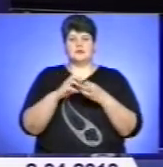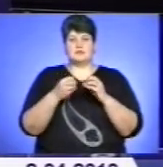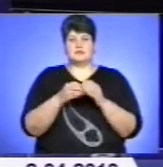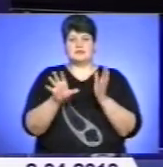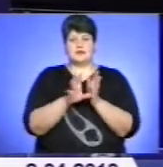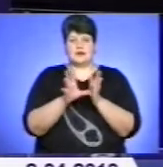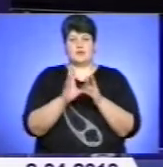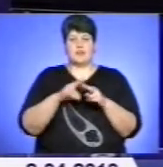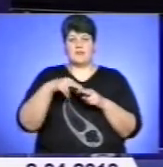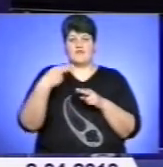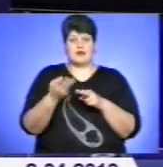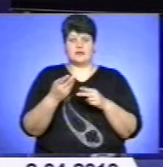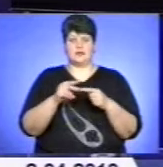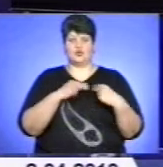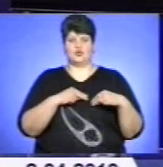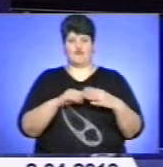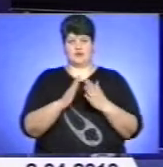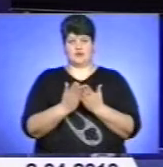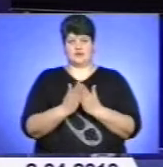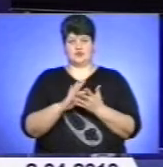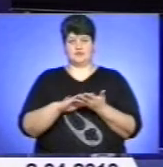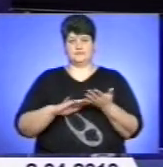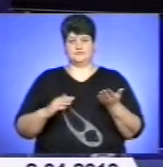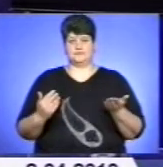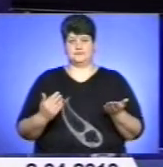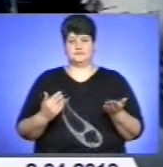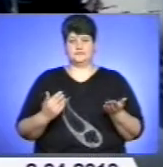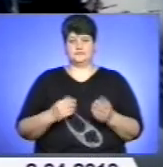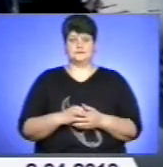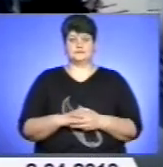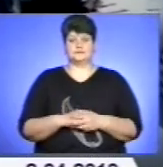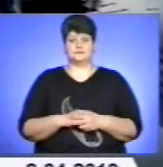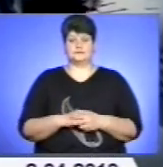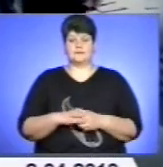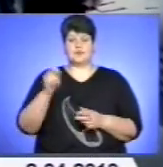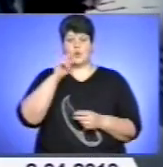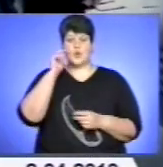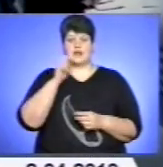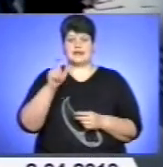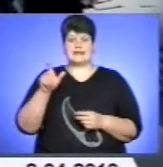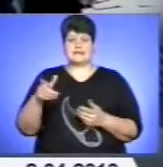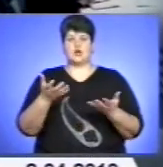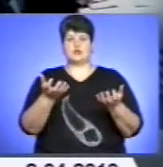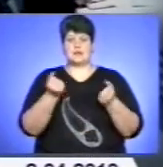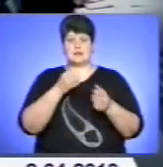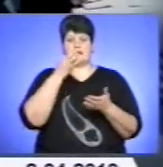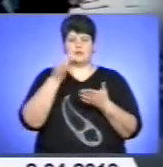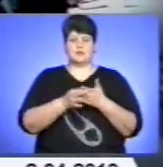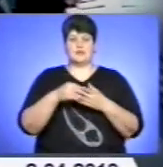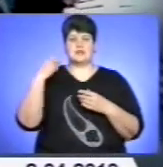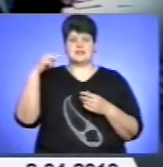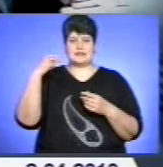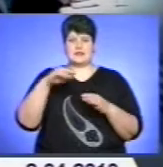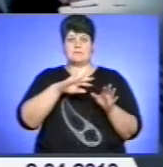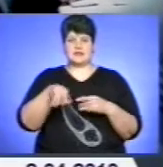неповернення трудової книжки. Детальніше у наступному сюжеті. Українці отримали відповіді від президента.